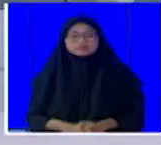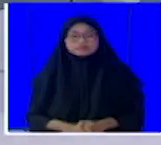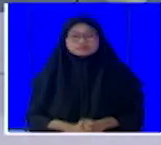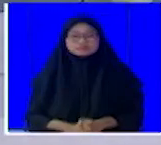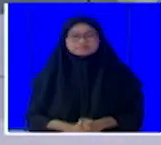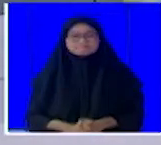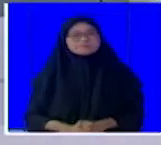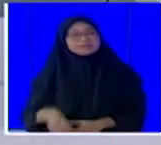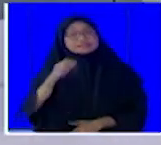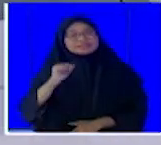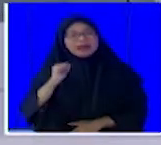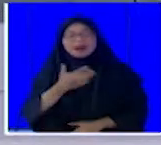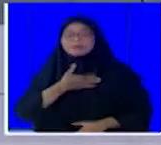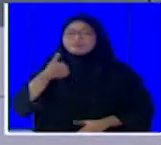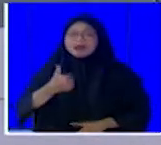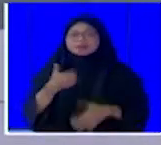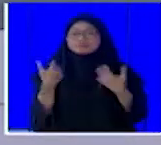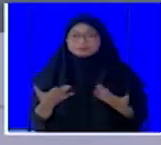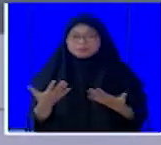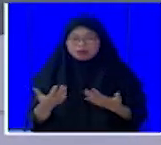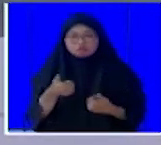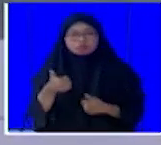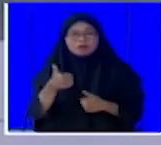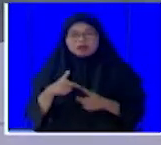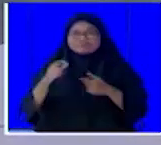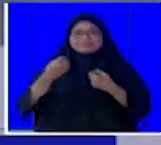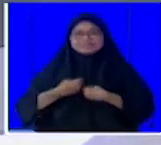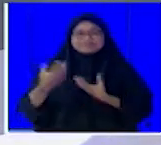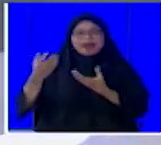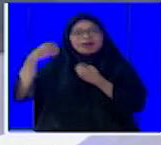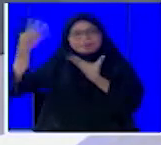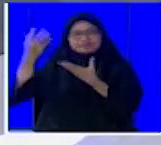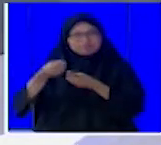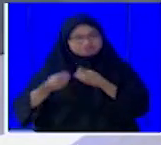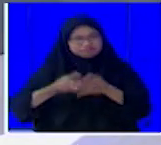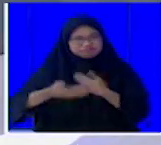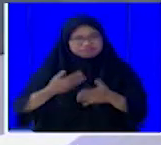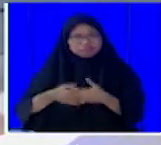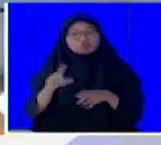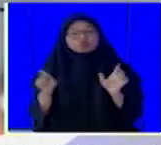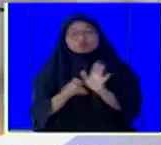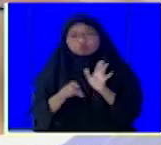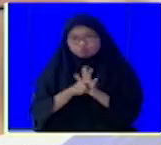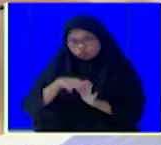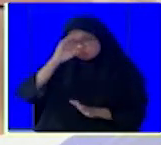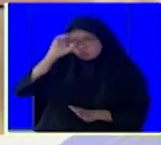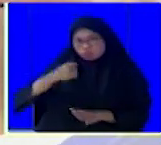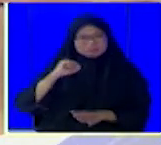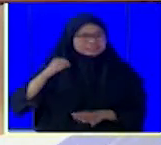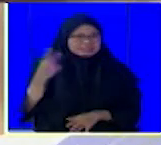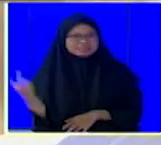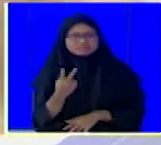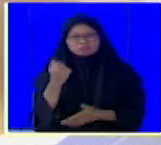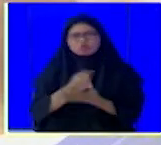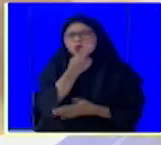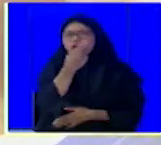Perbagai cara bisa dilakukan untuk berbuat kebaikan dan sekaligus melakukan syiar agama Islam. Seperti pasangan suam istri Tuna Netra di